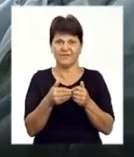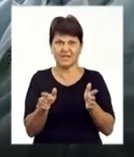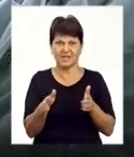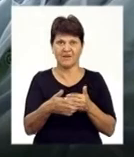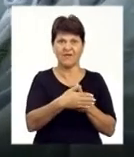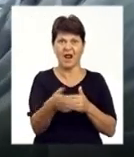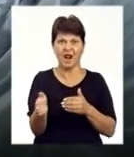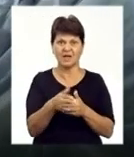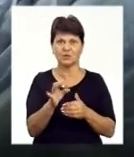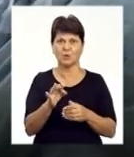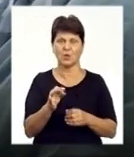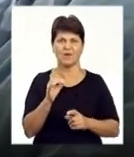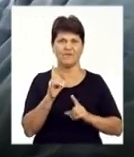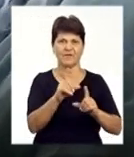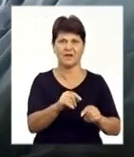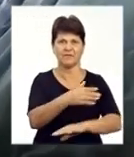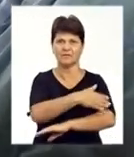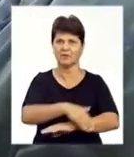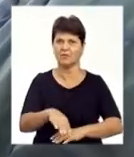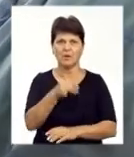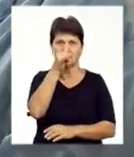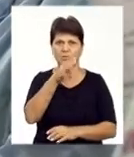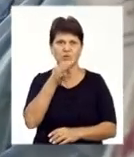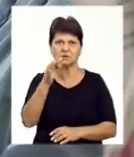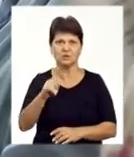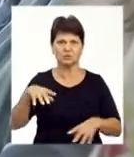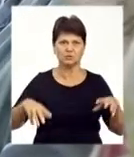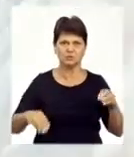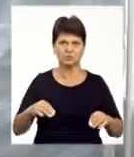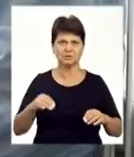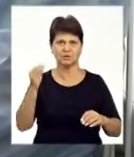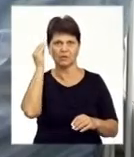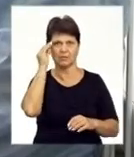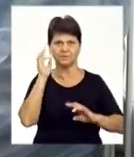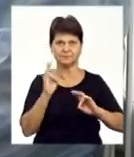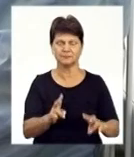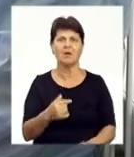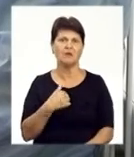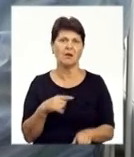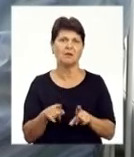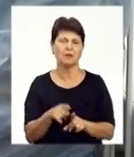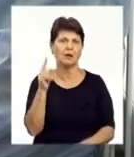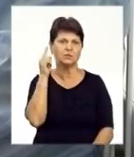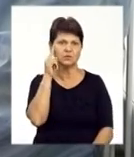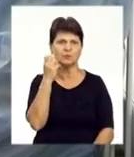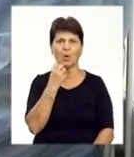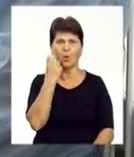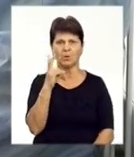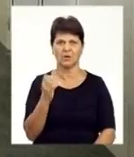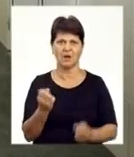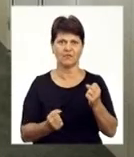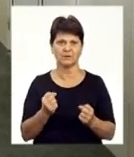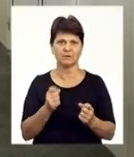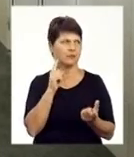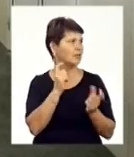вулицю. Це не можна сказати, що чи просто їсти, чи ще отак. Ну, я так думаю, що людина, як водитель, відвлекся.